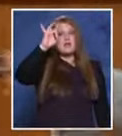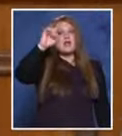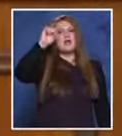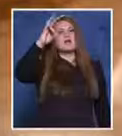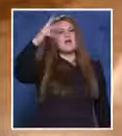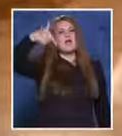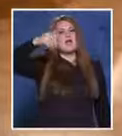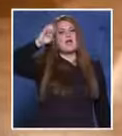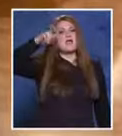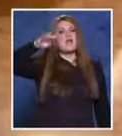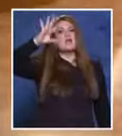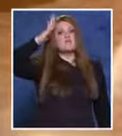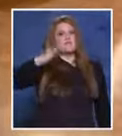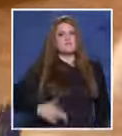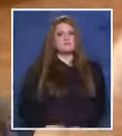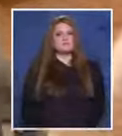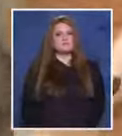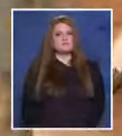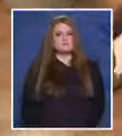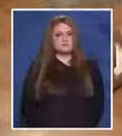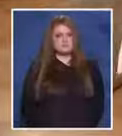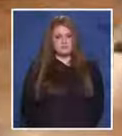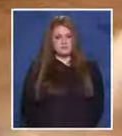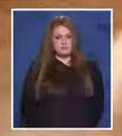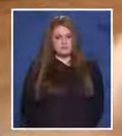Аплодисменти за него. Заповядайте, адвокат Рангелов.